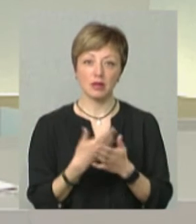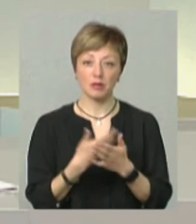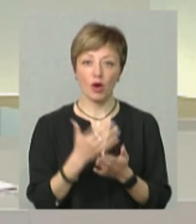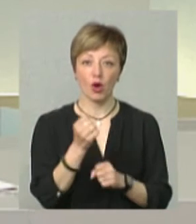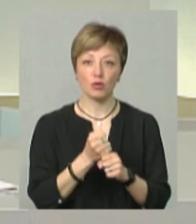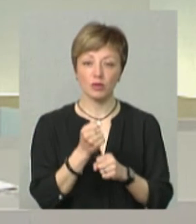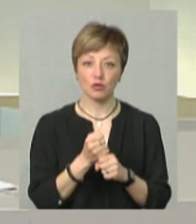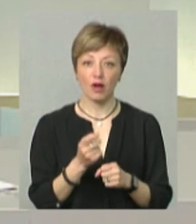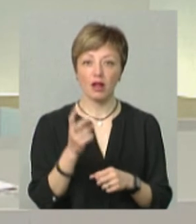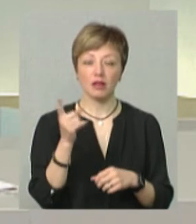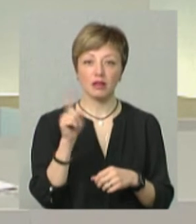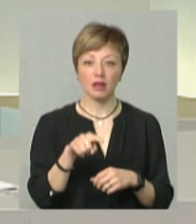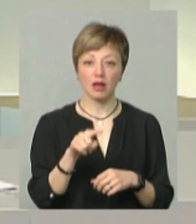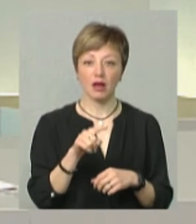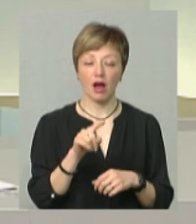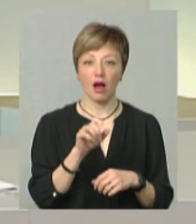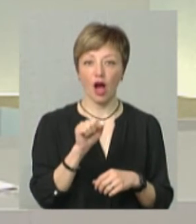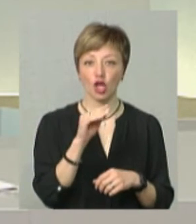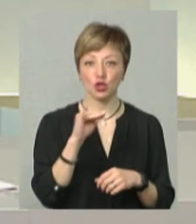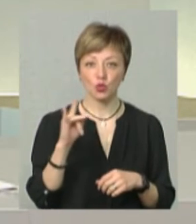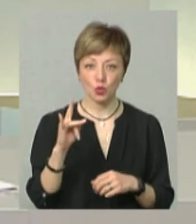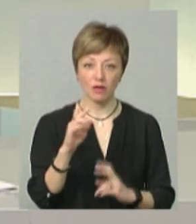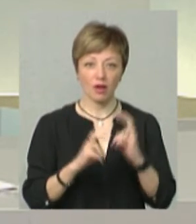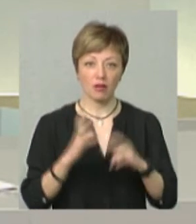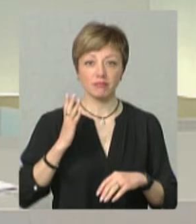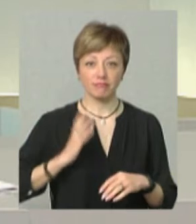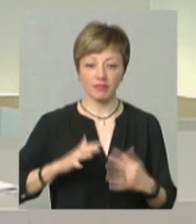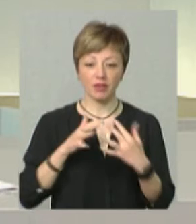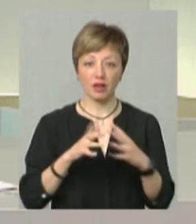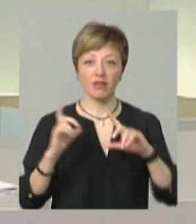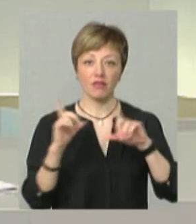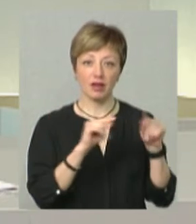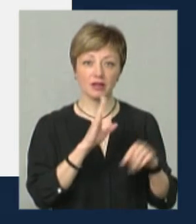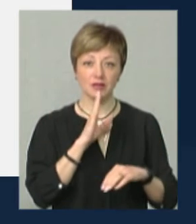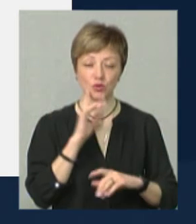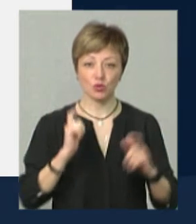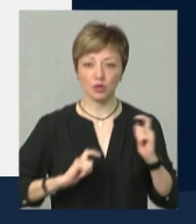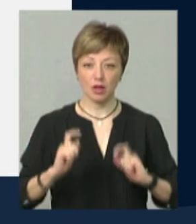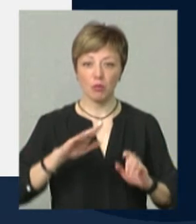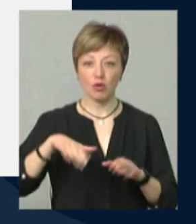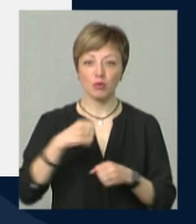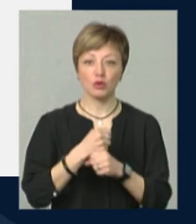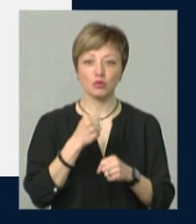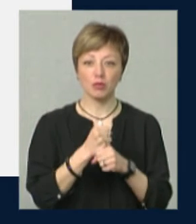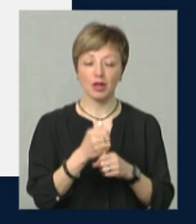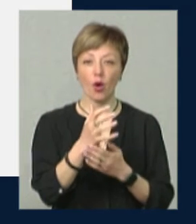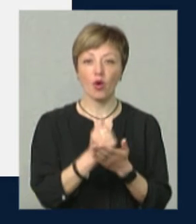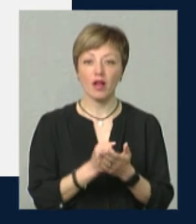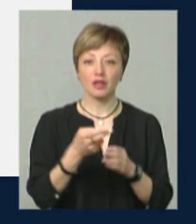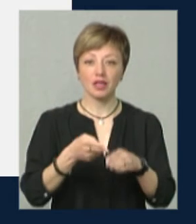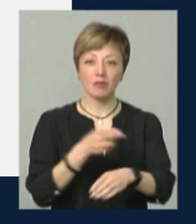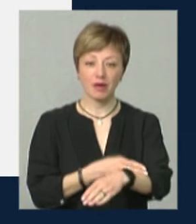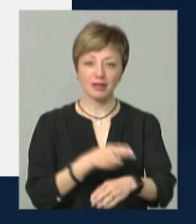працювали на ажурі у нас на фабриці, але потім з війною вимушена була виїхати студентка. Вона потім розробила колекцію